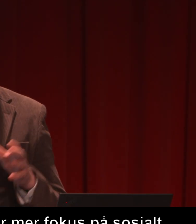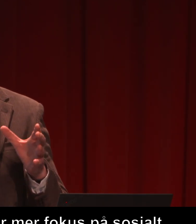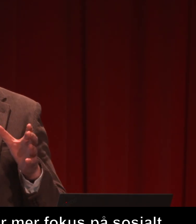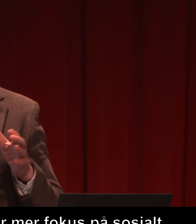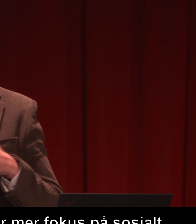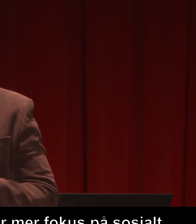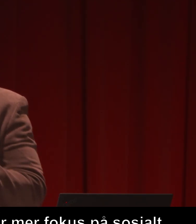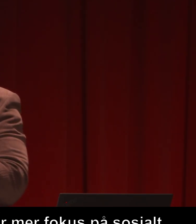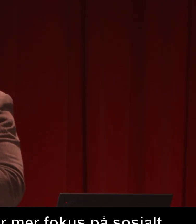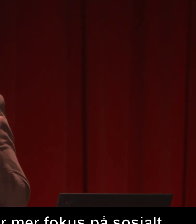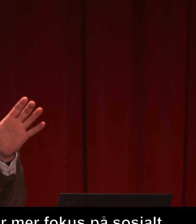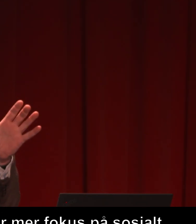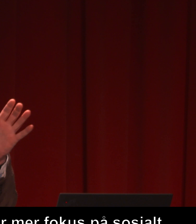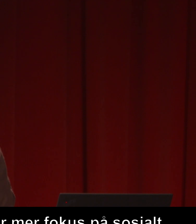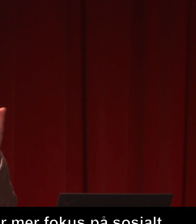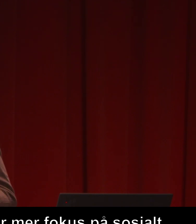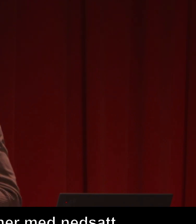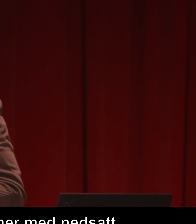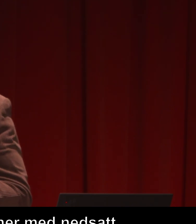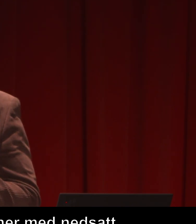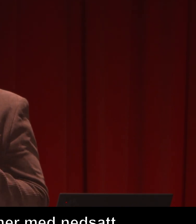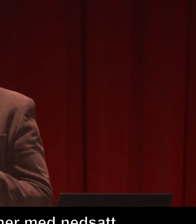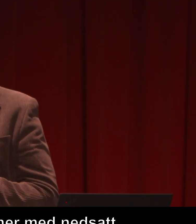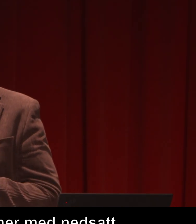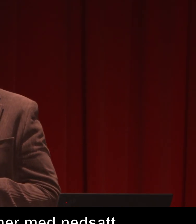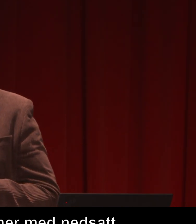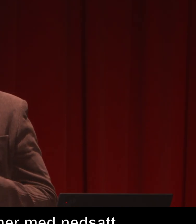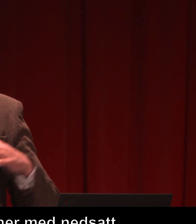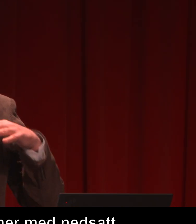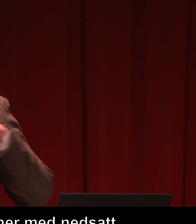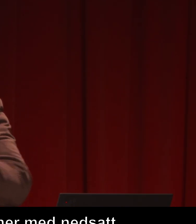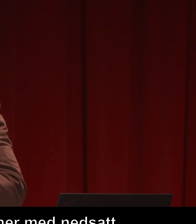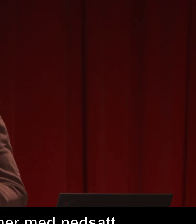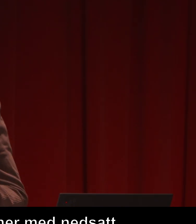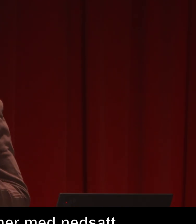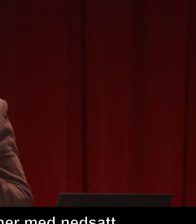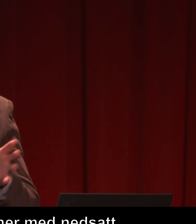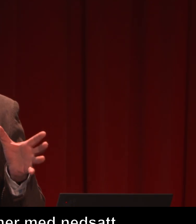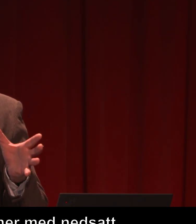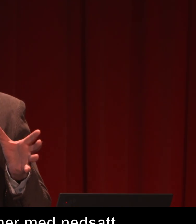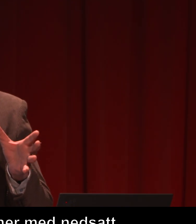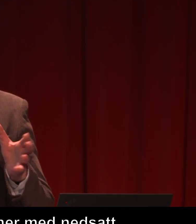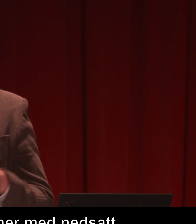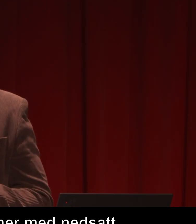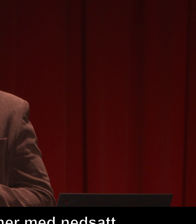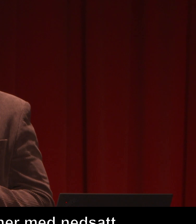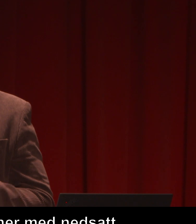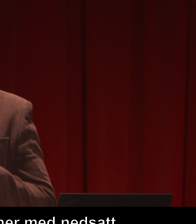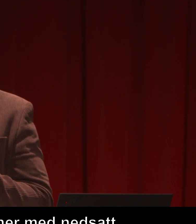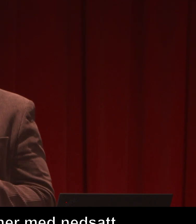Det frivillighet og sosialt entreprenørskap er ofte to sider av samme sak, og de flyter ofte litt over i hverandre, disse to.